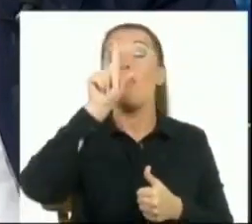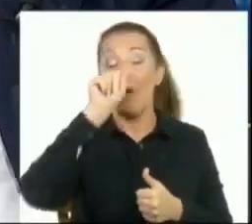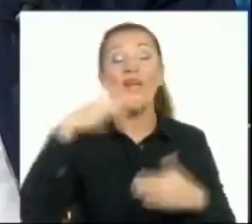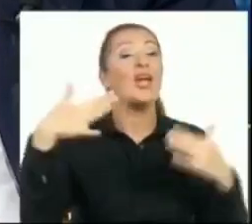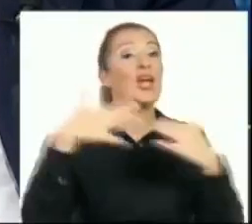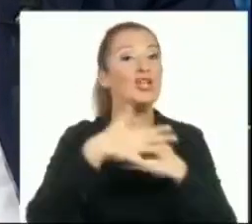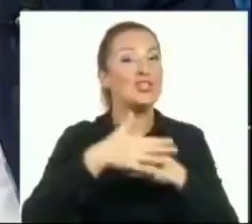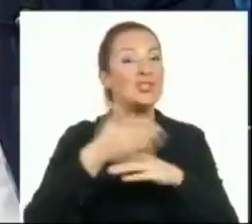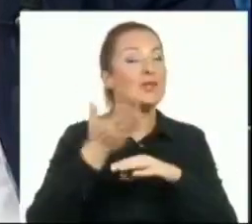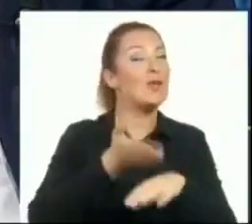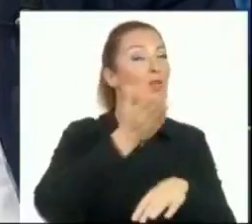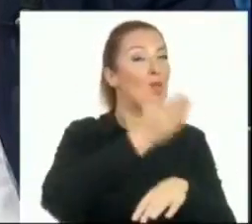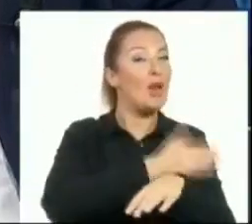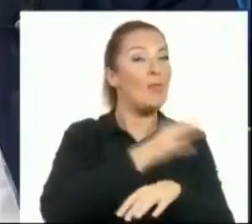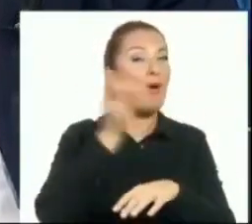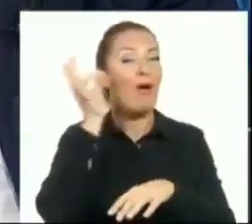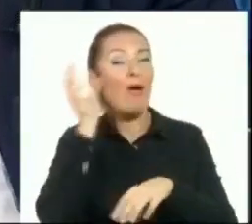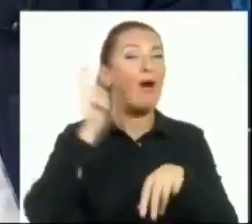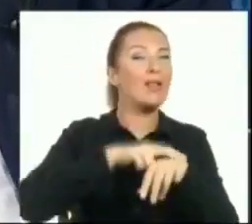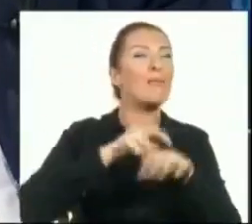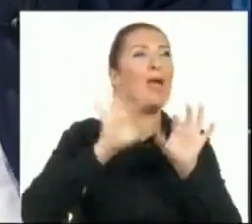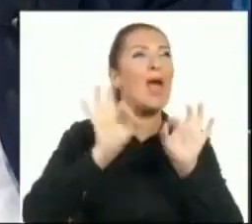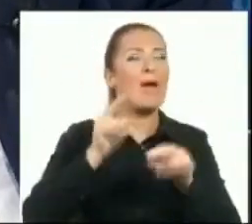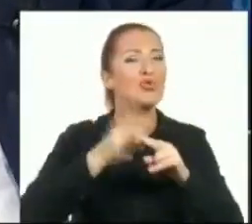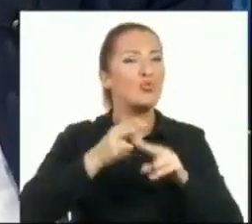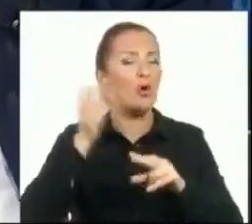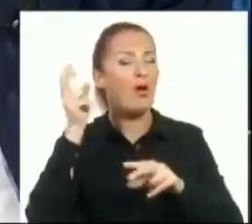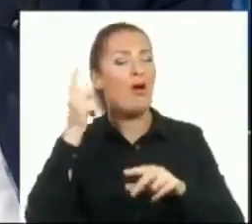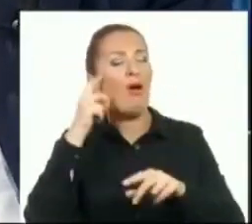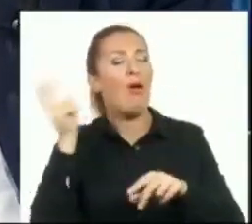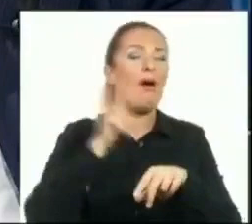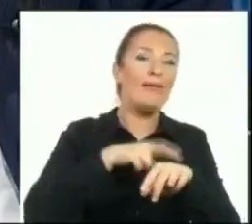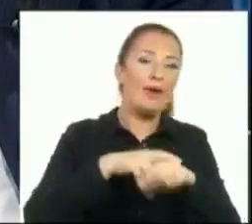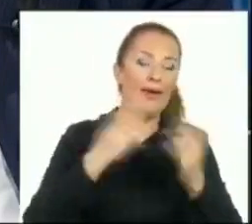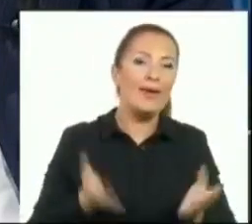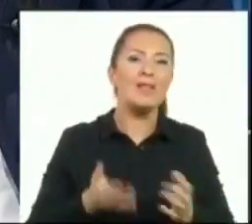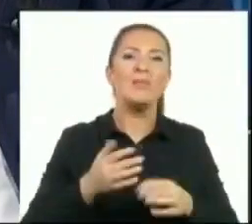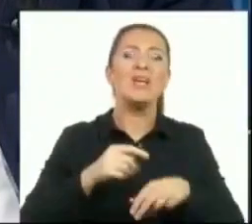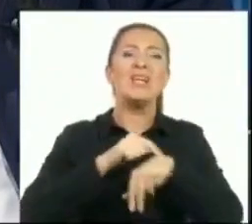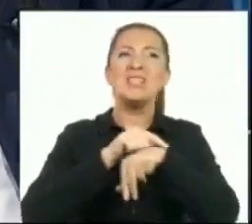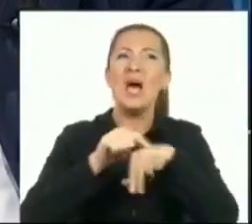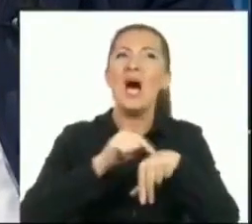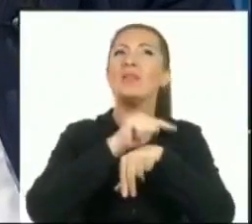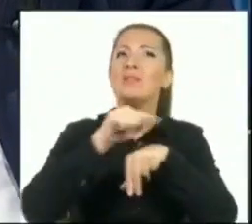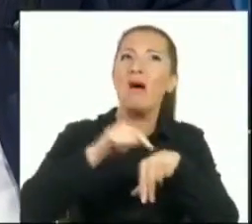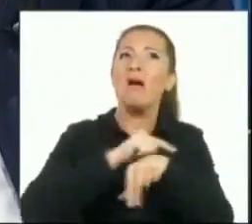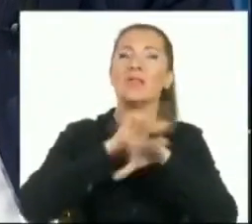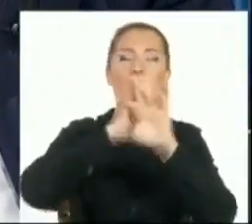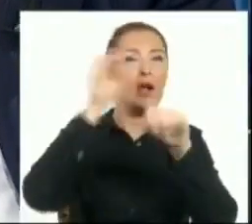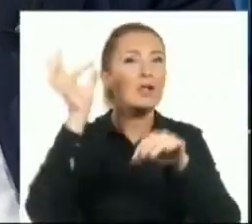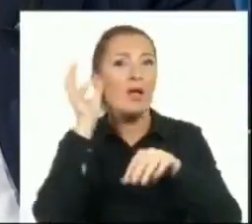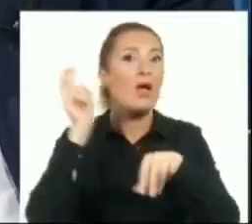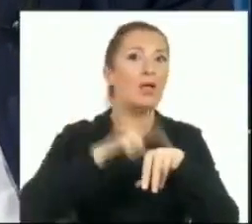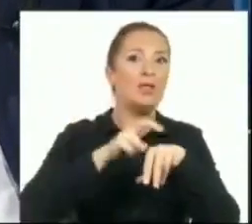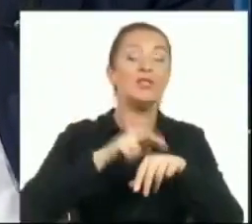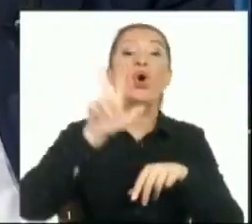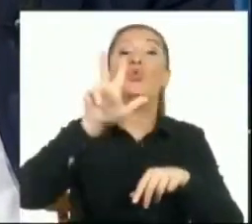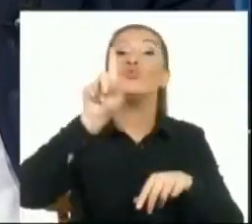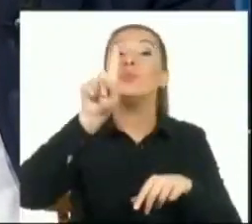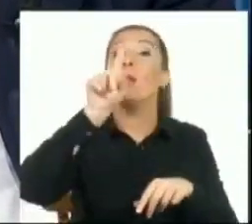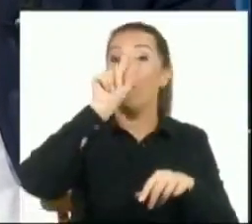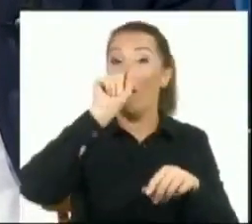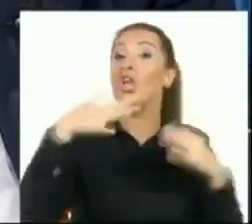gecesine dönelim. 31 Mart gecesini hızlıca hatırlayalım. Hatta böyle saat saat hatırlayalım. 31 Mart